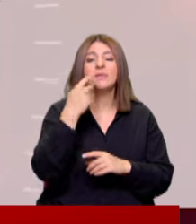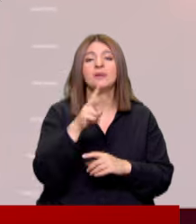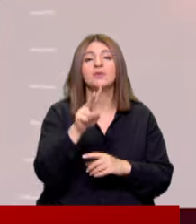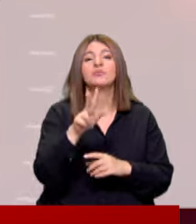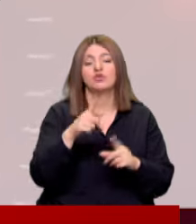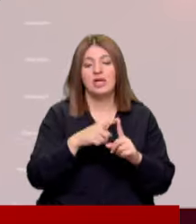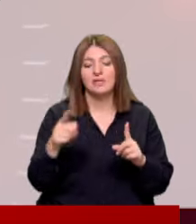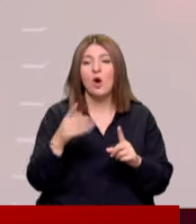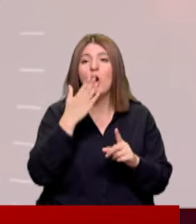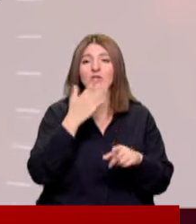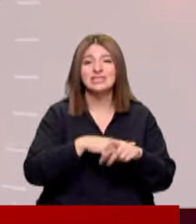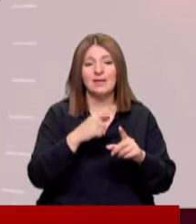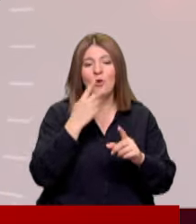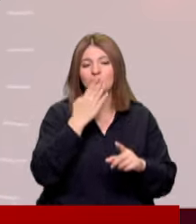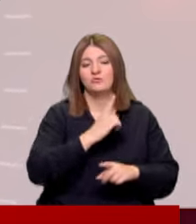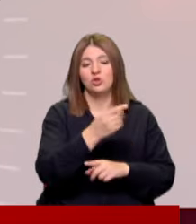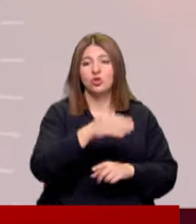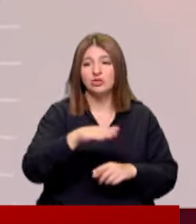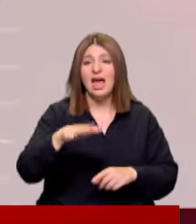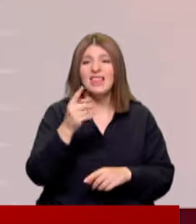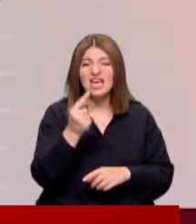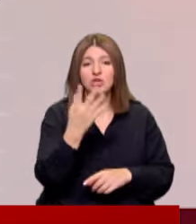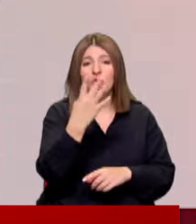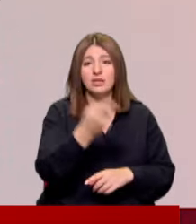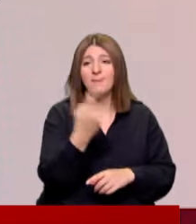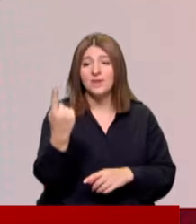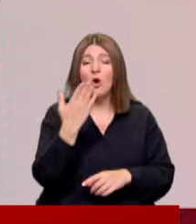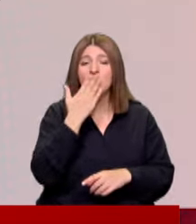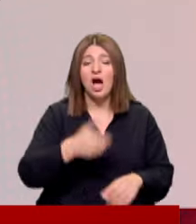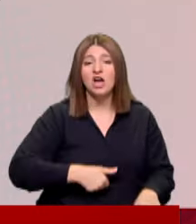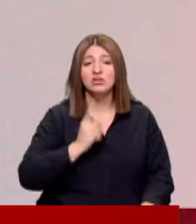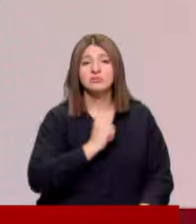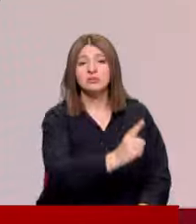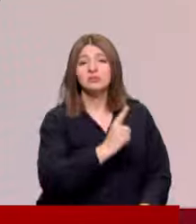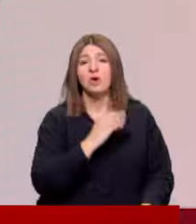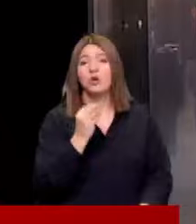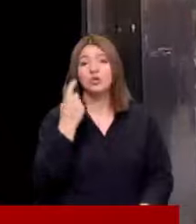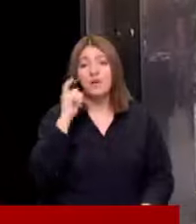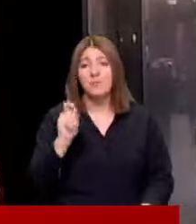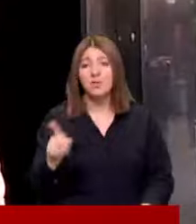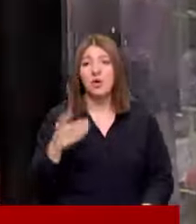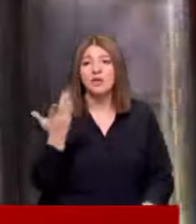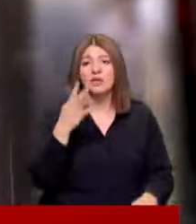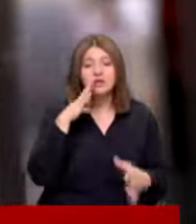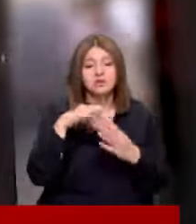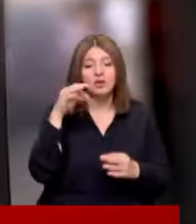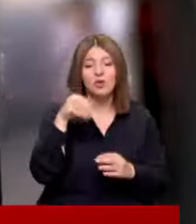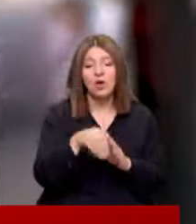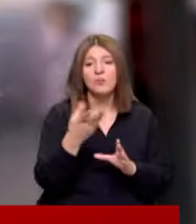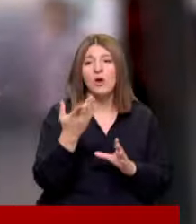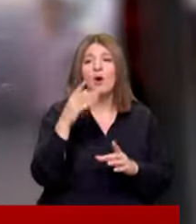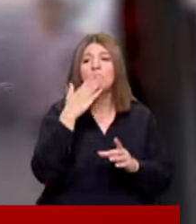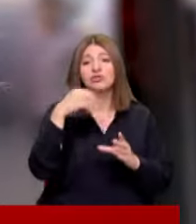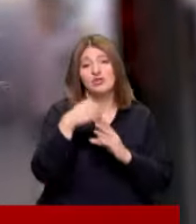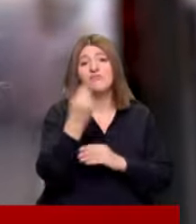itibariyle Okul çağındaki çocukların da En az dörtte birinin okula aç gittiği tahmin edilmektedir İnsan koyamıyor ki Çocuklara okulda